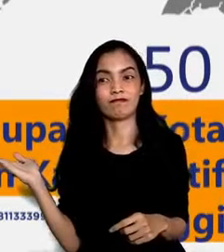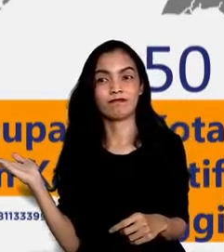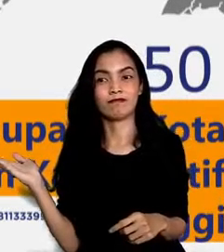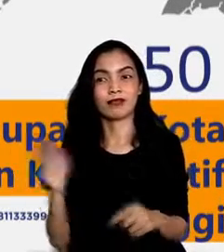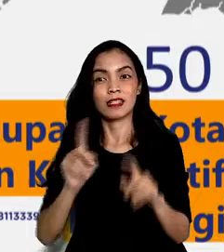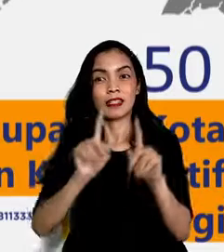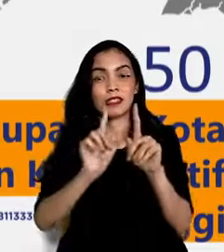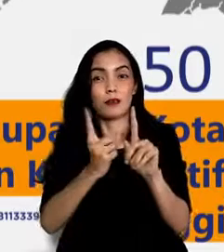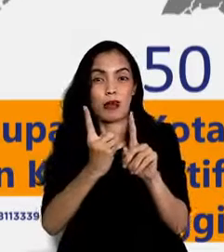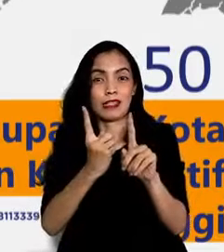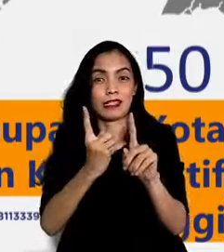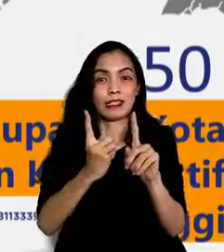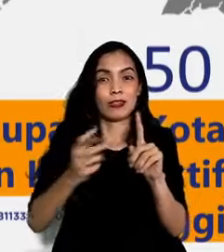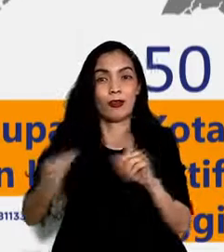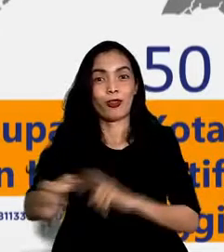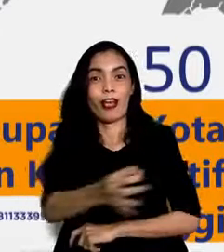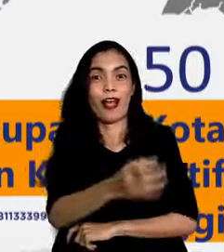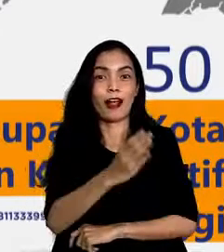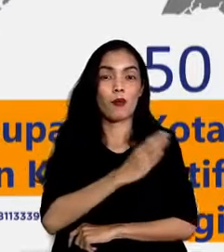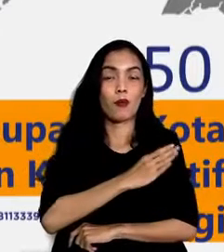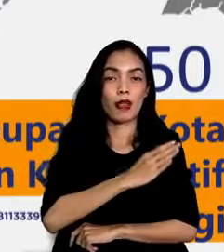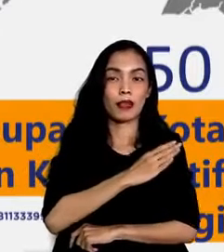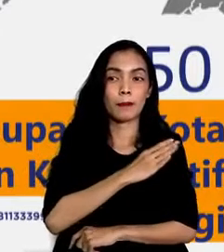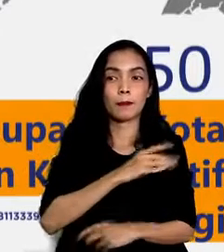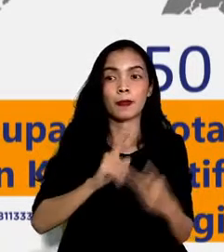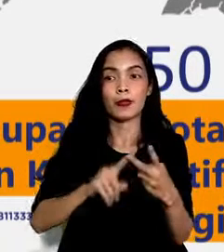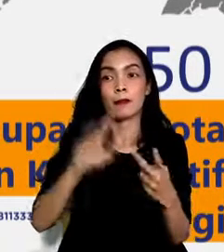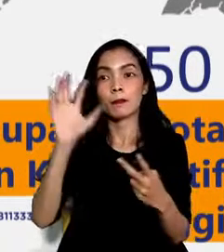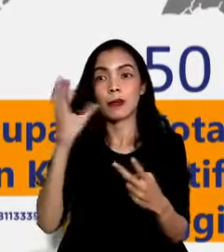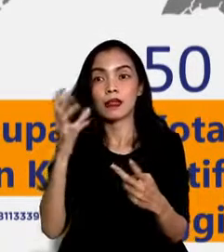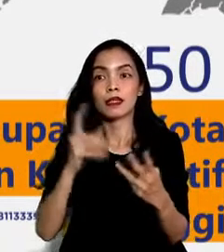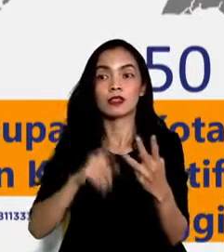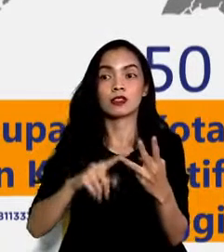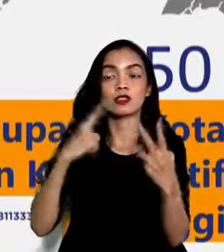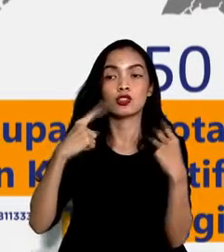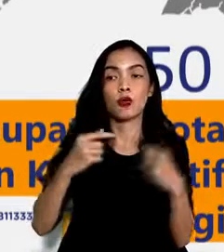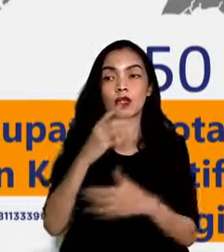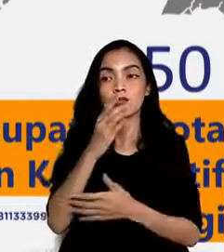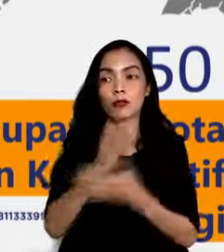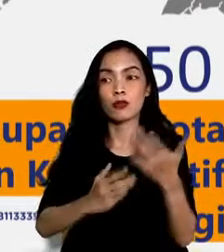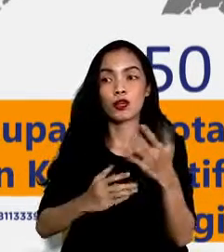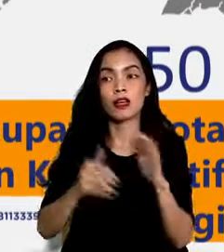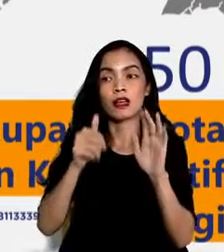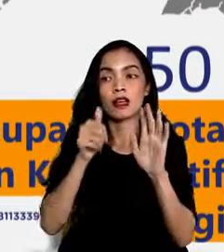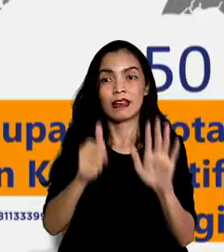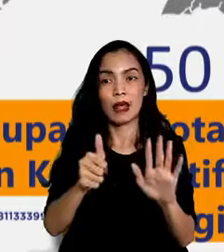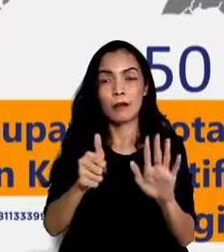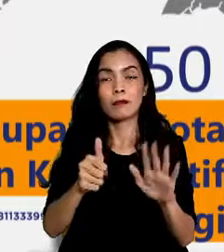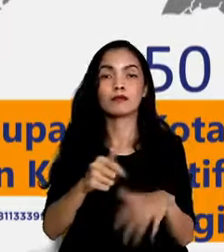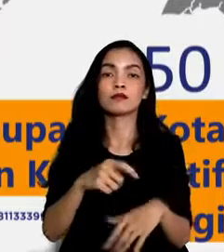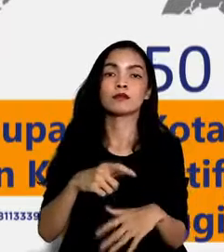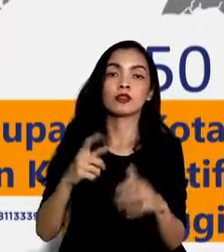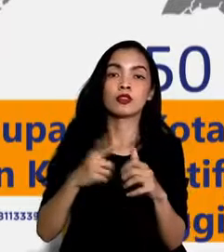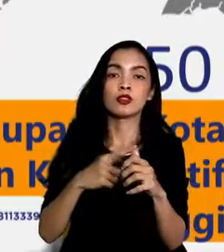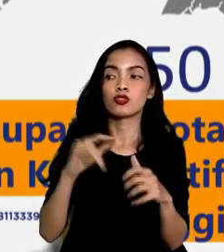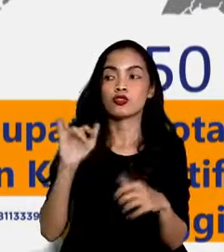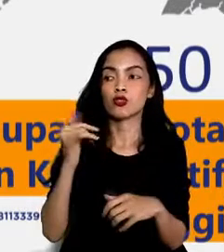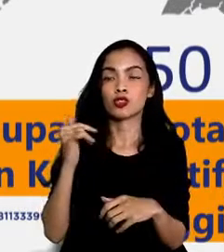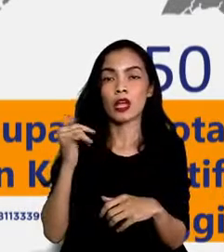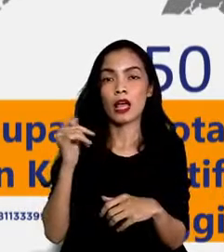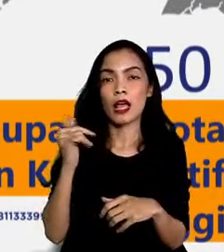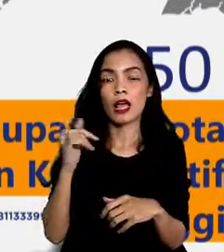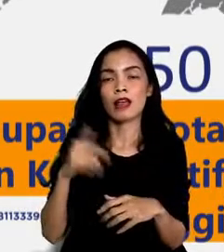kabupaten kota. Di susul Banten dan Jawa Timur, masing-masing 6 kabupaten kota dan DIY 5